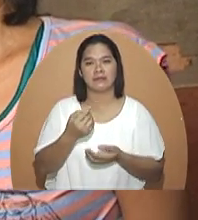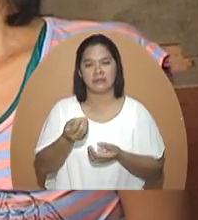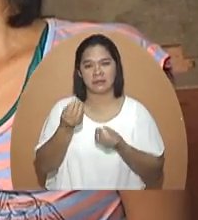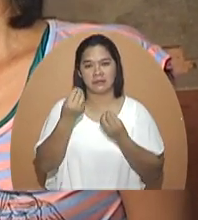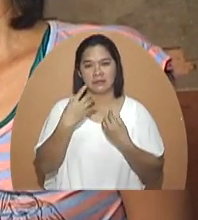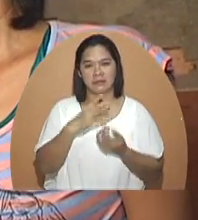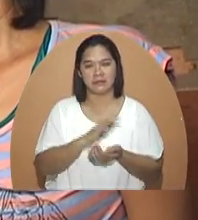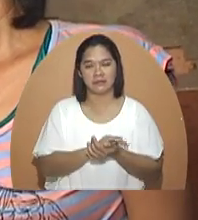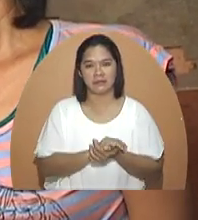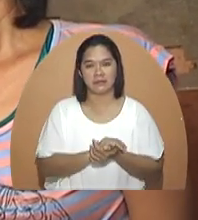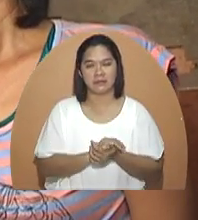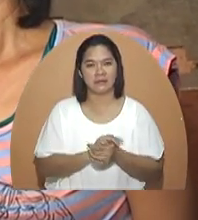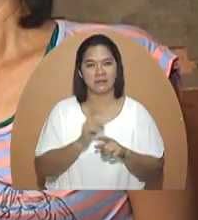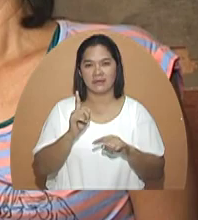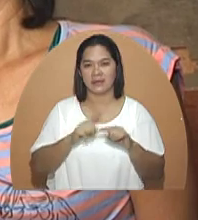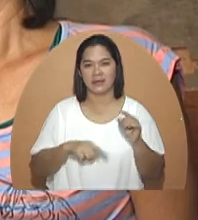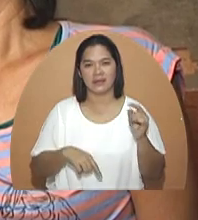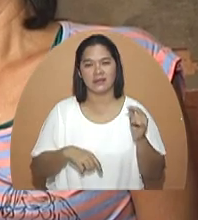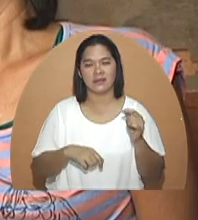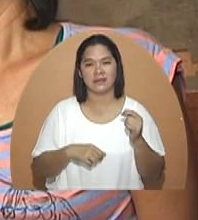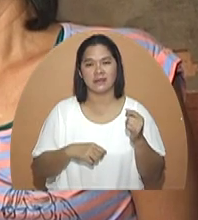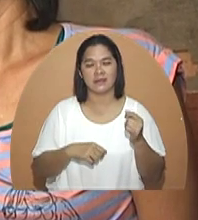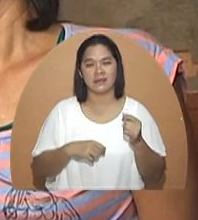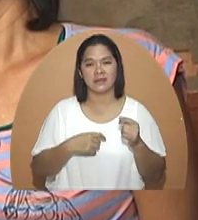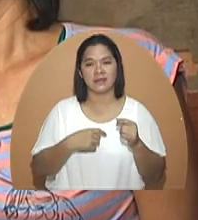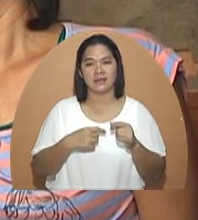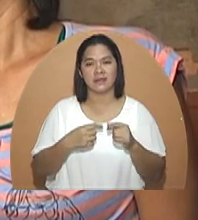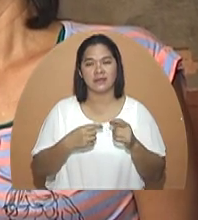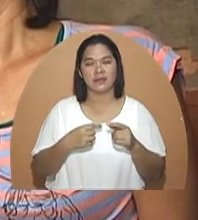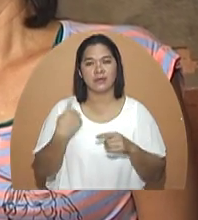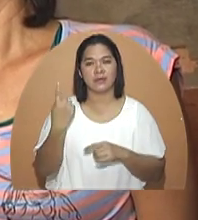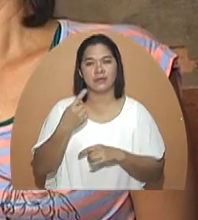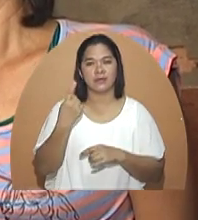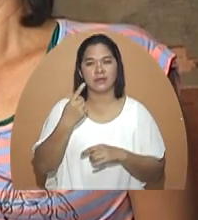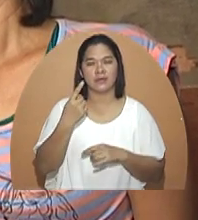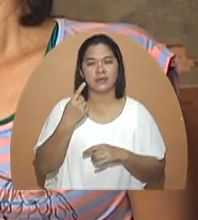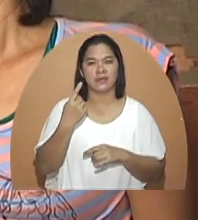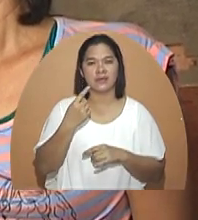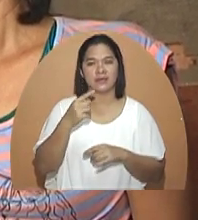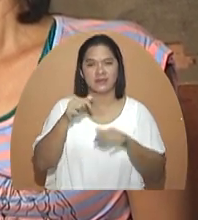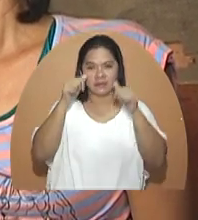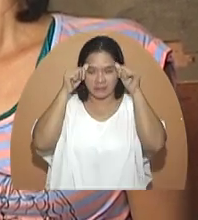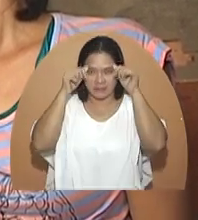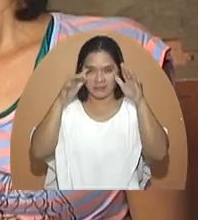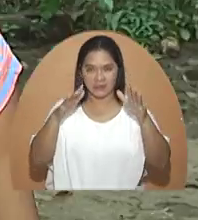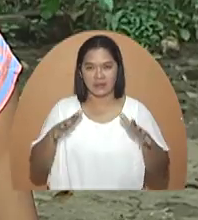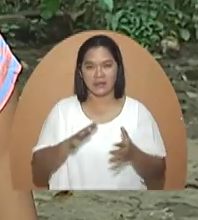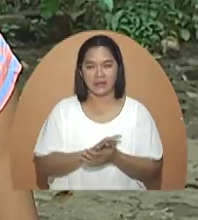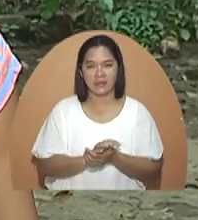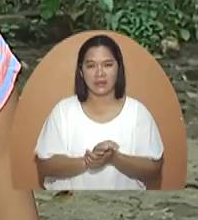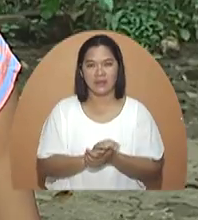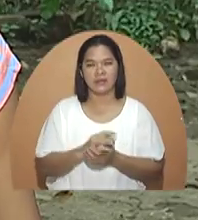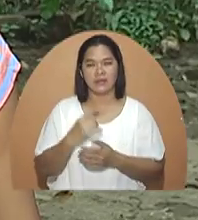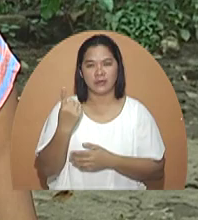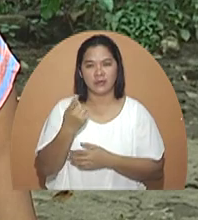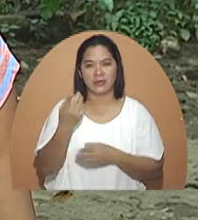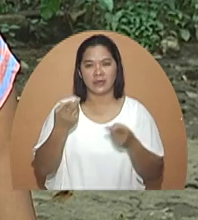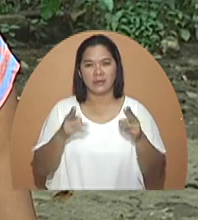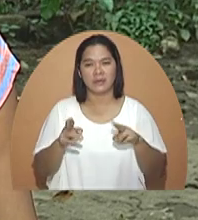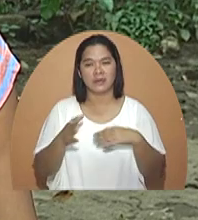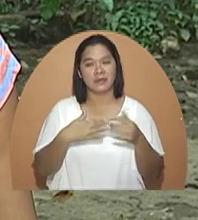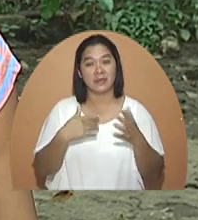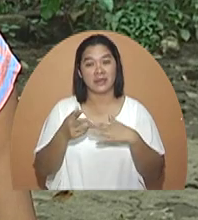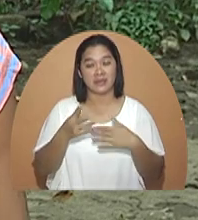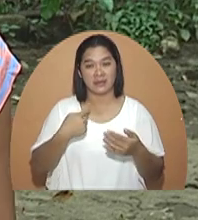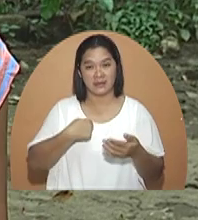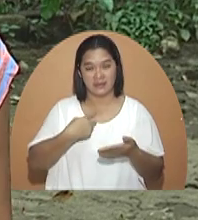ang sinasabi ng doktor. Hindi ko po kaya, ma'am. Lagi po akong nawawalan ng malay, ma'am. Bigla na lang po ganun, ma'am.